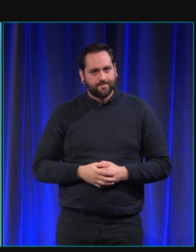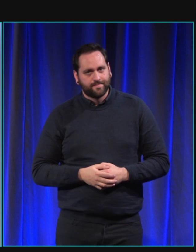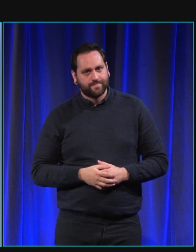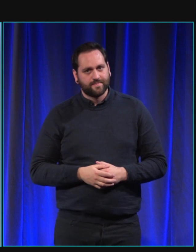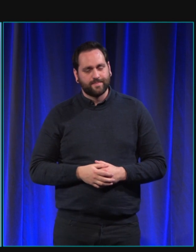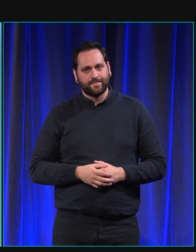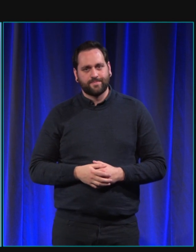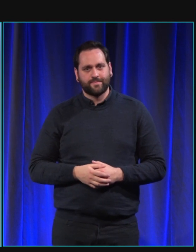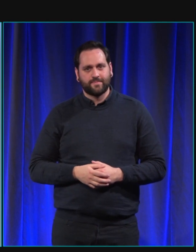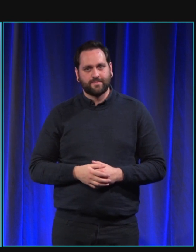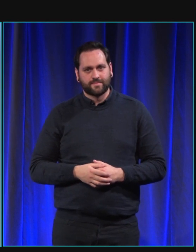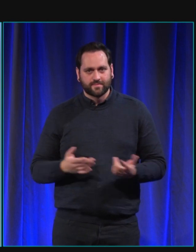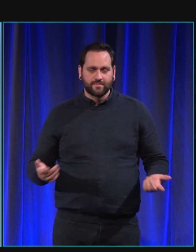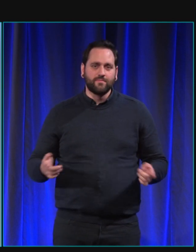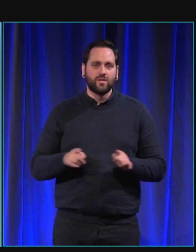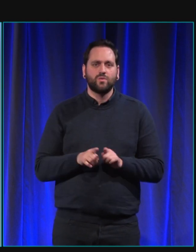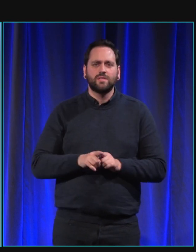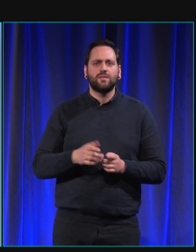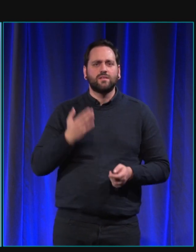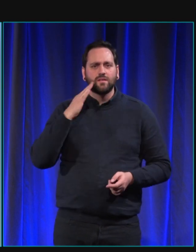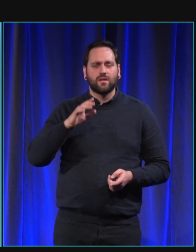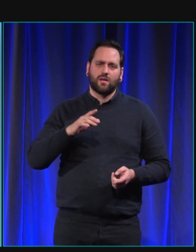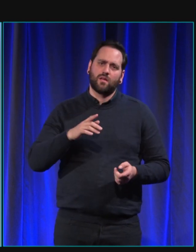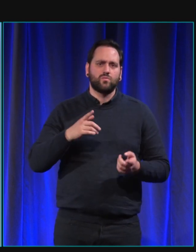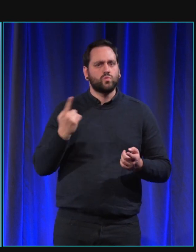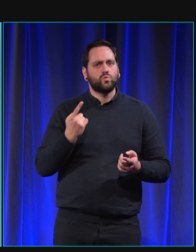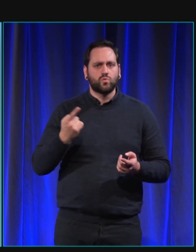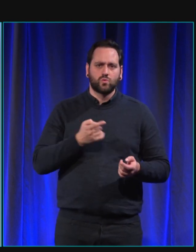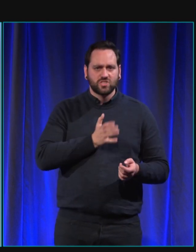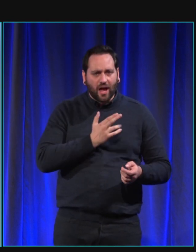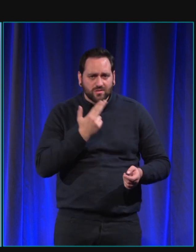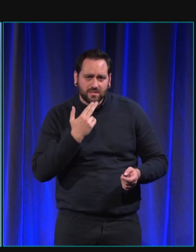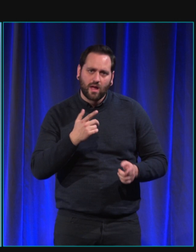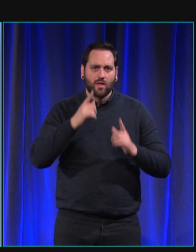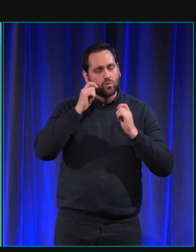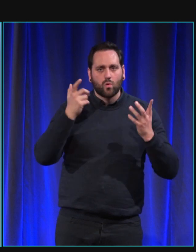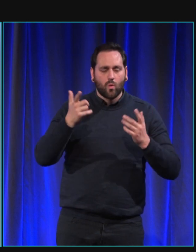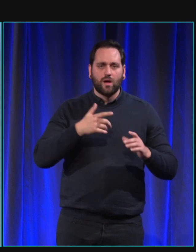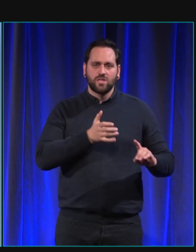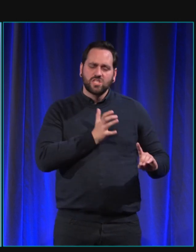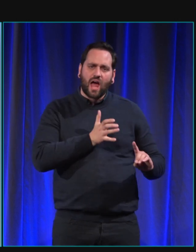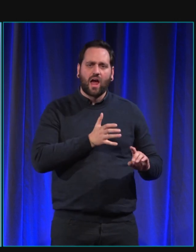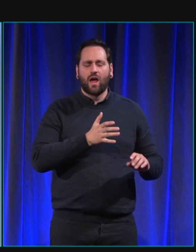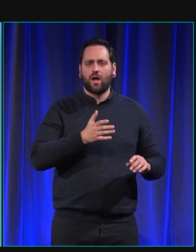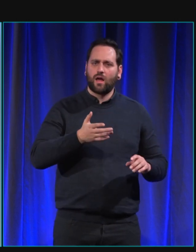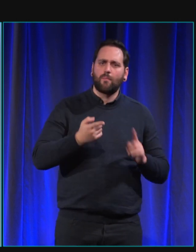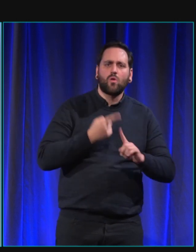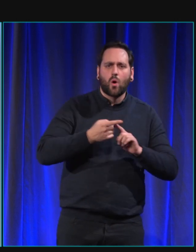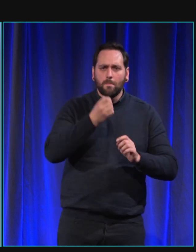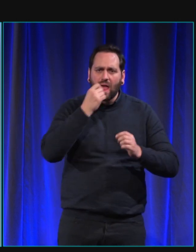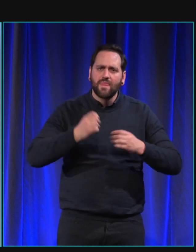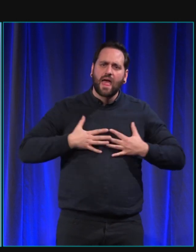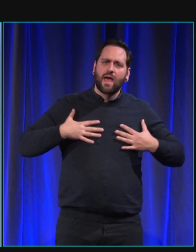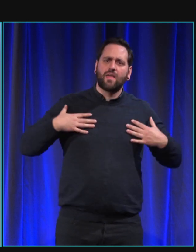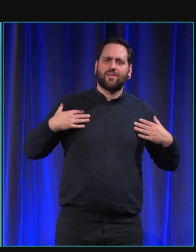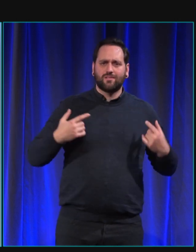'utilisation qu'on en fait au bien-être du chien. Alors toutes les personnes à côté de moi sont extrêmement bienveillantes et j'ai pu voir que leurs chiens n'ont